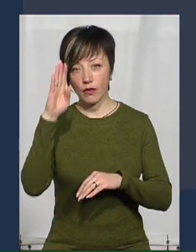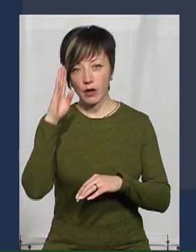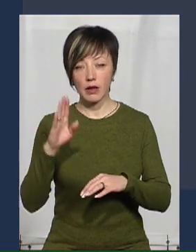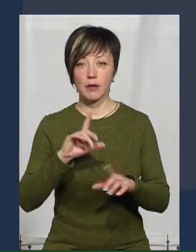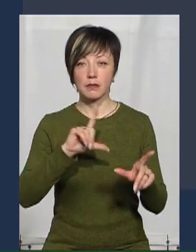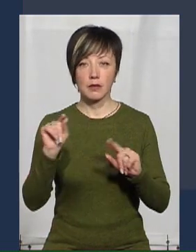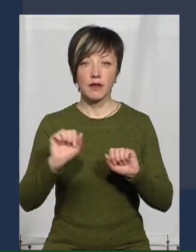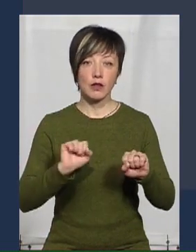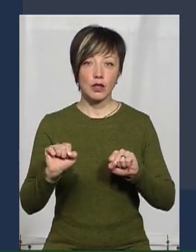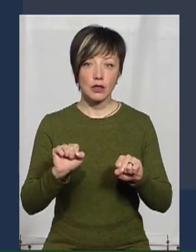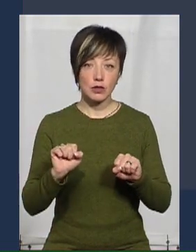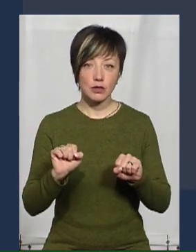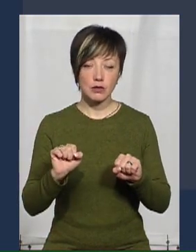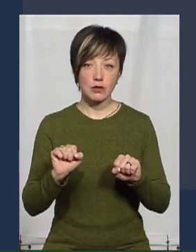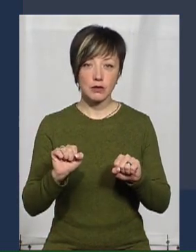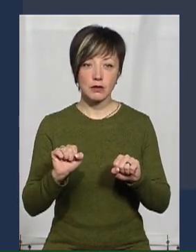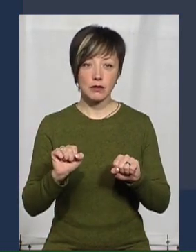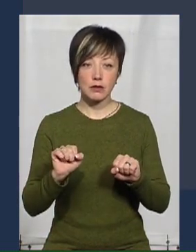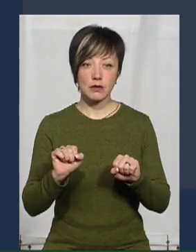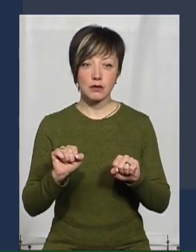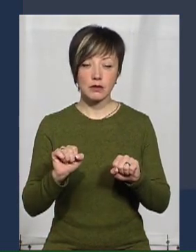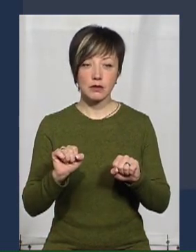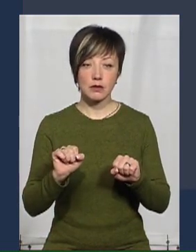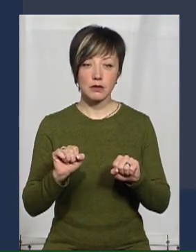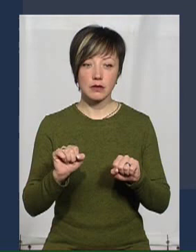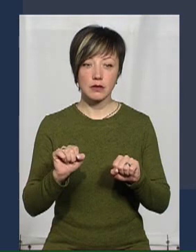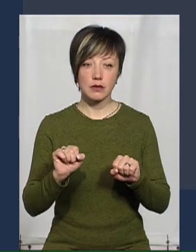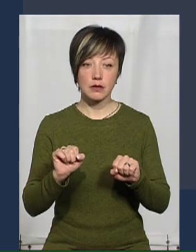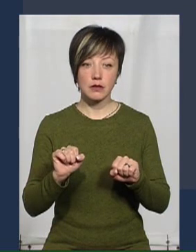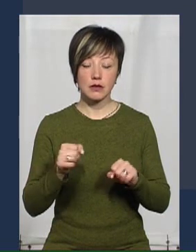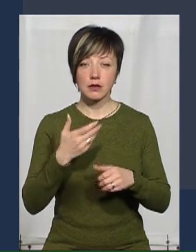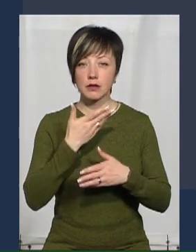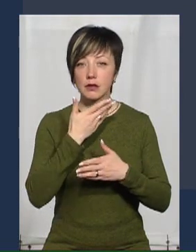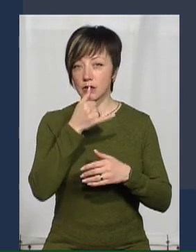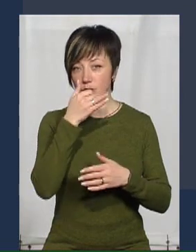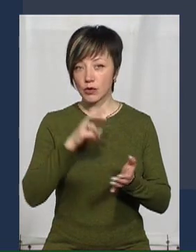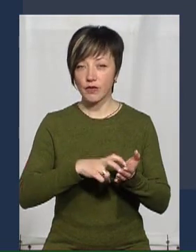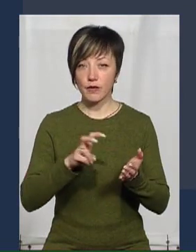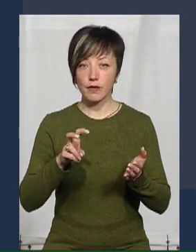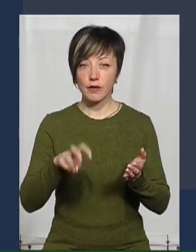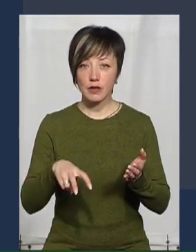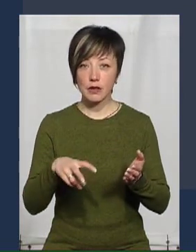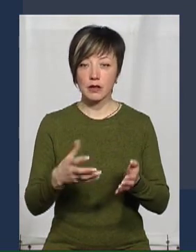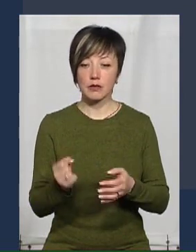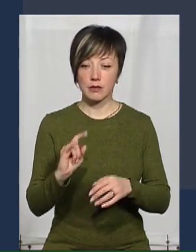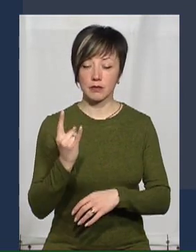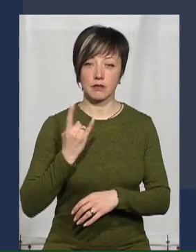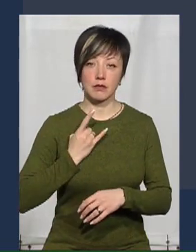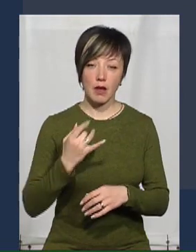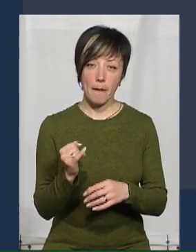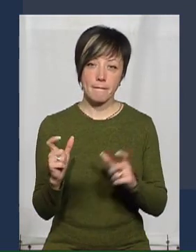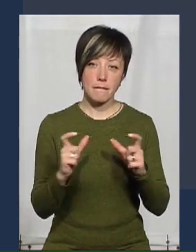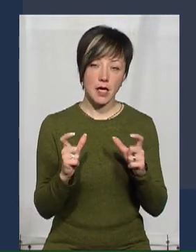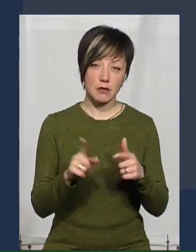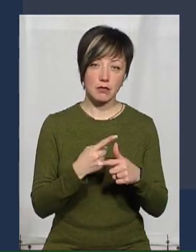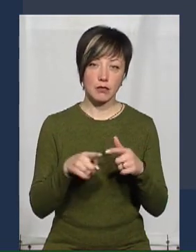відрядженнях. І ось вони не можуть навіть вийти, залишити дитину, їм приходиться брати дитину і йти кудись в магазин чи